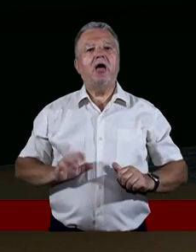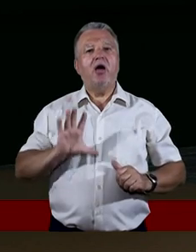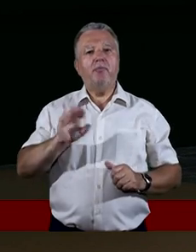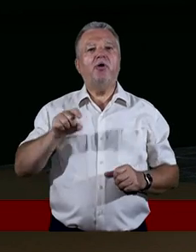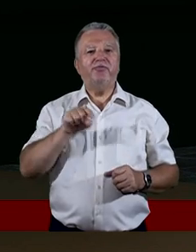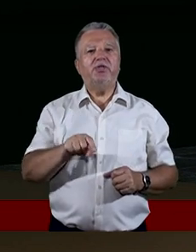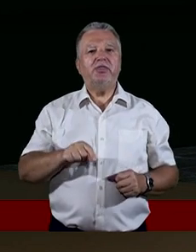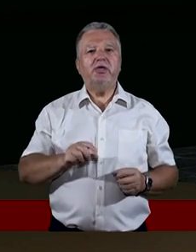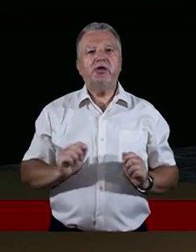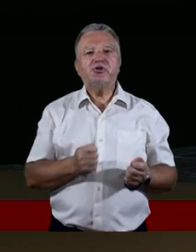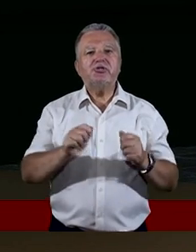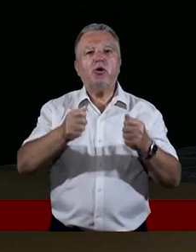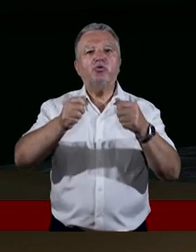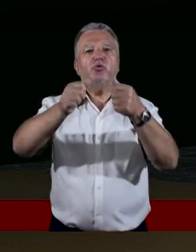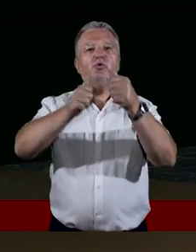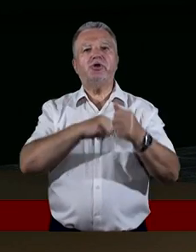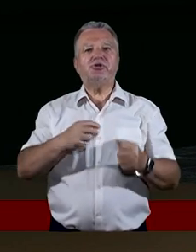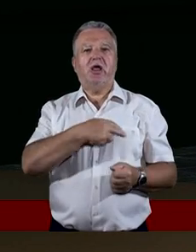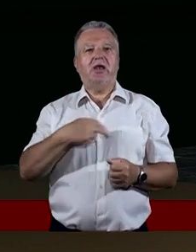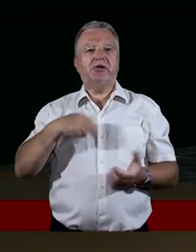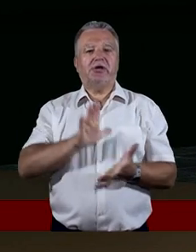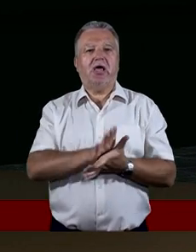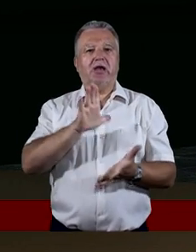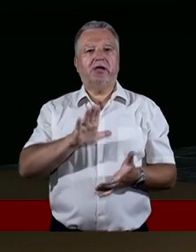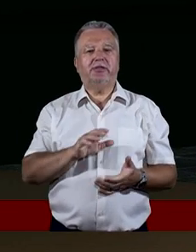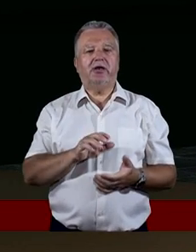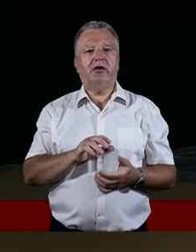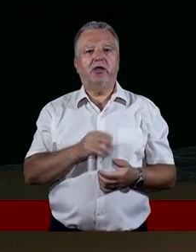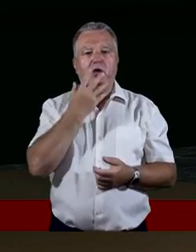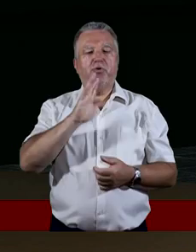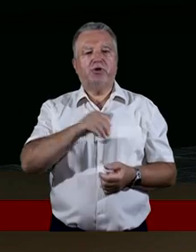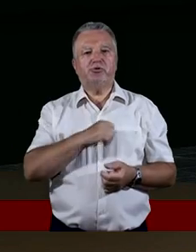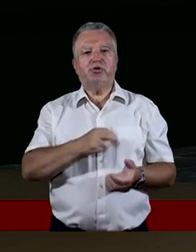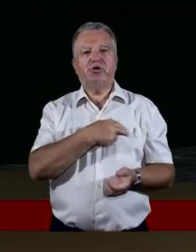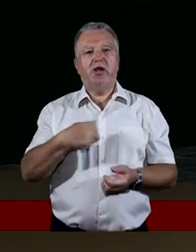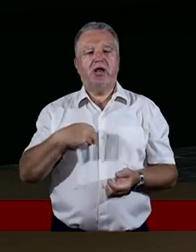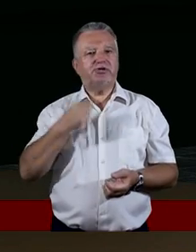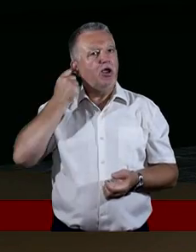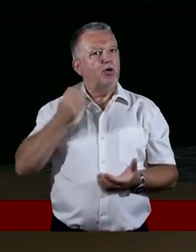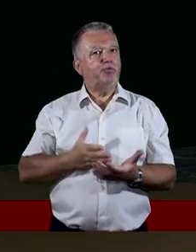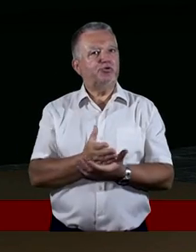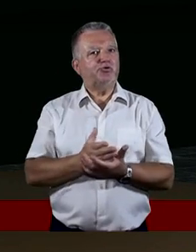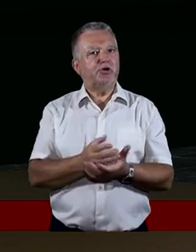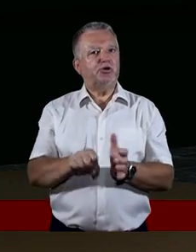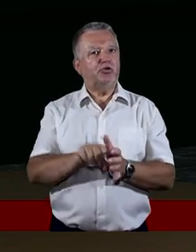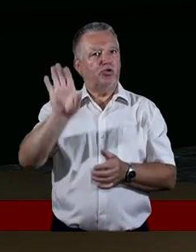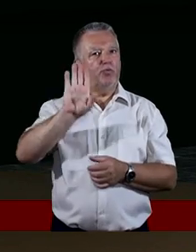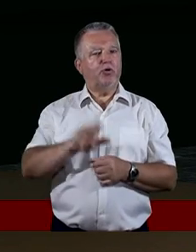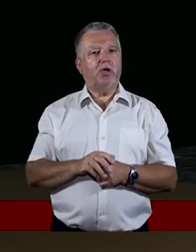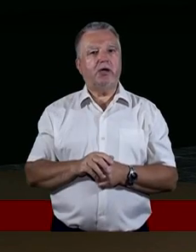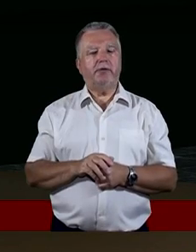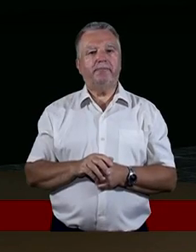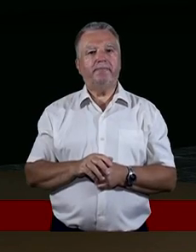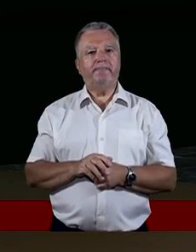się nasz charakter w takich sytuacjach. Wychodzi nasze posłuszeństwo wobec Bożych zaleceń,